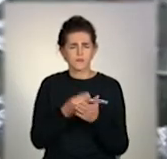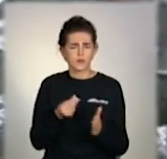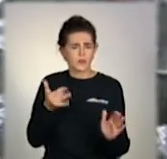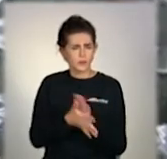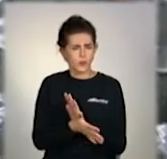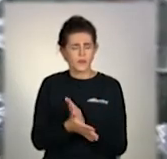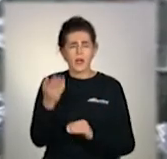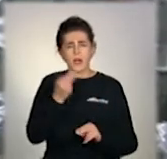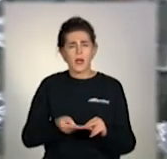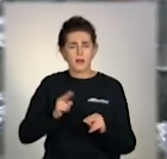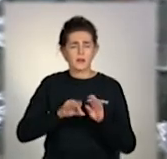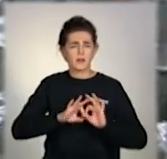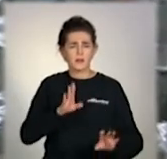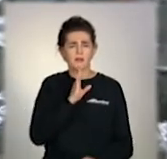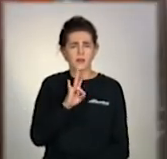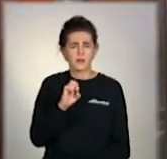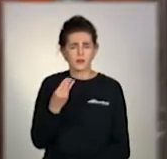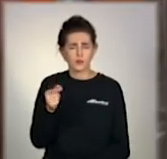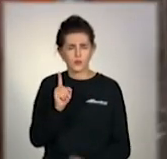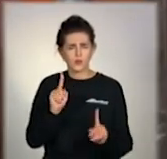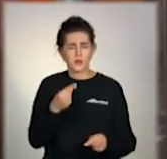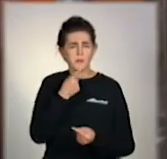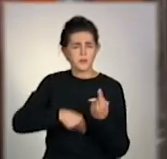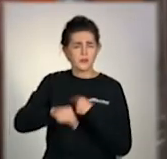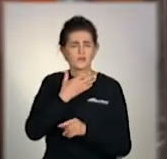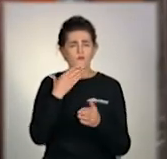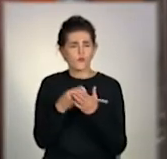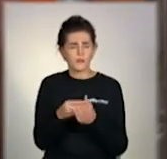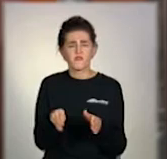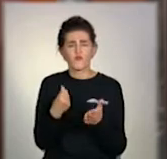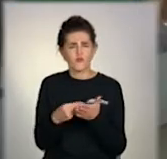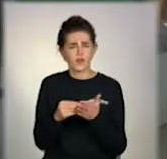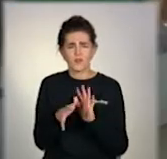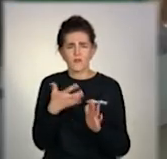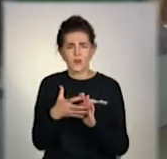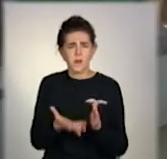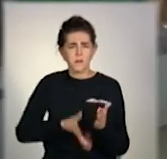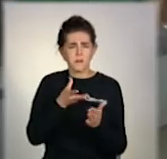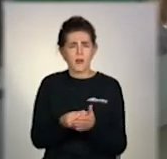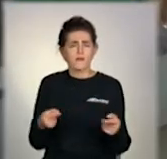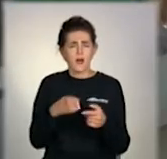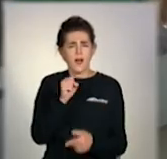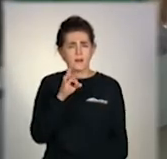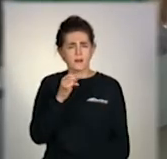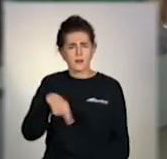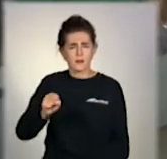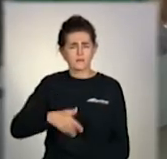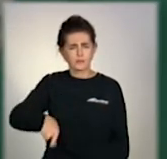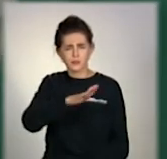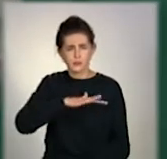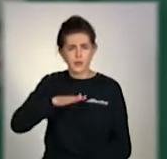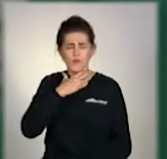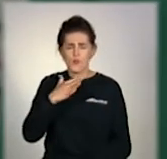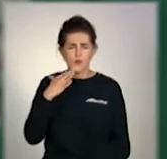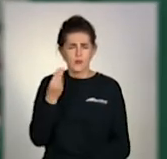Цим погоджується пані Наталія. Вона підприємиця. Каже, грошей ледь вистачає на оплату аренди. Вважає, збитки рахує,